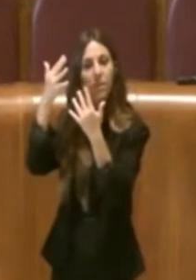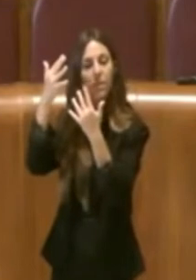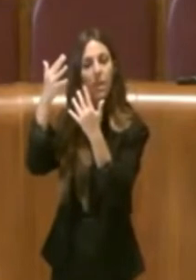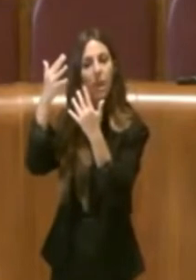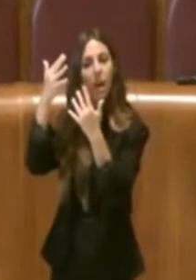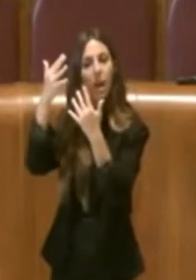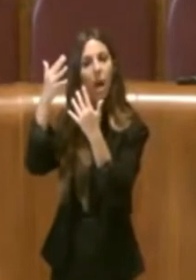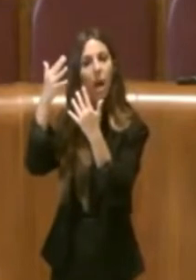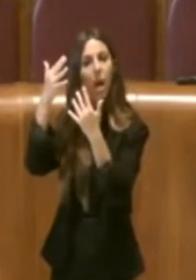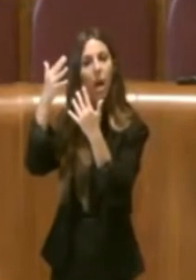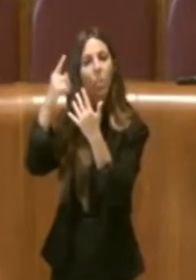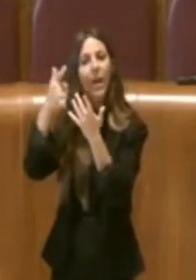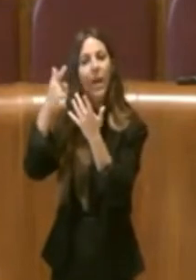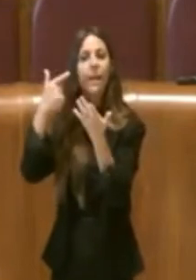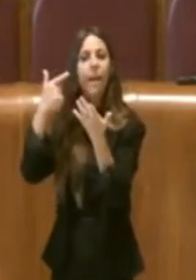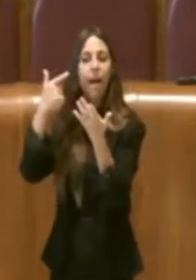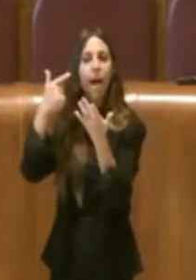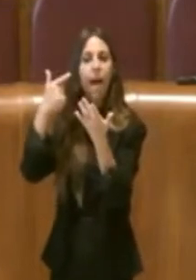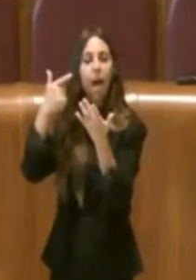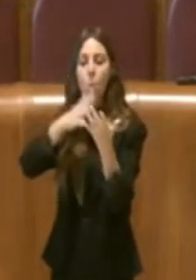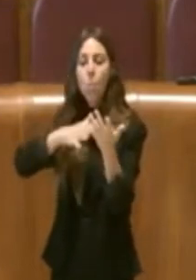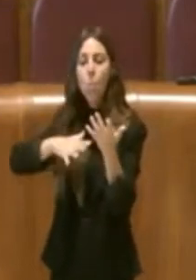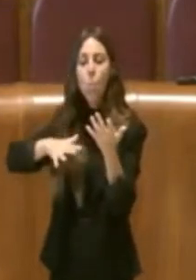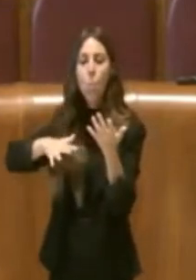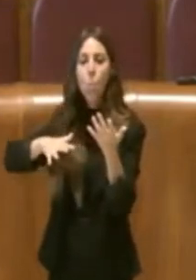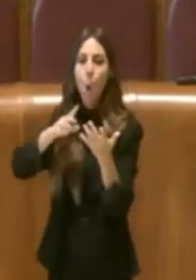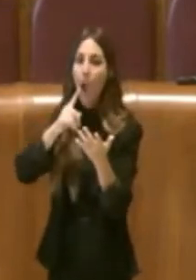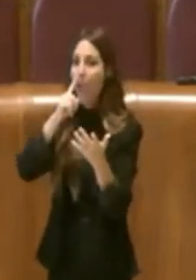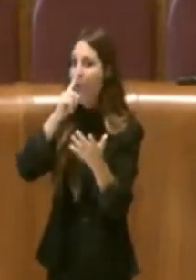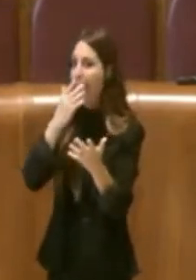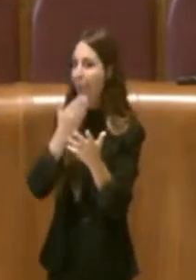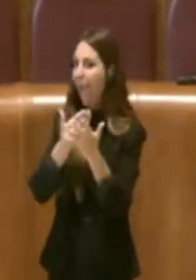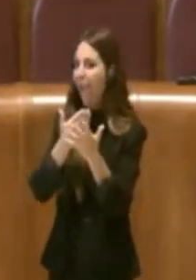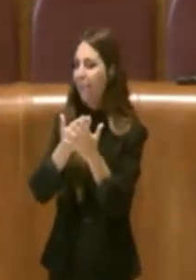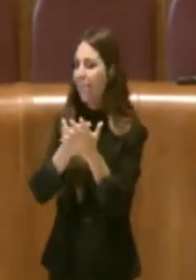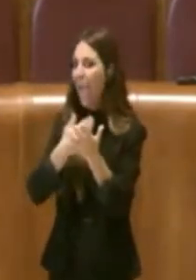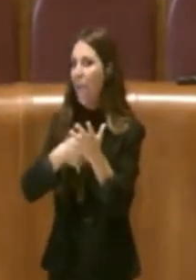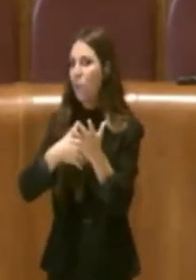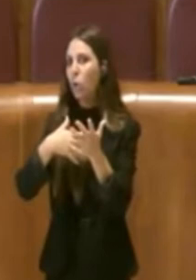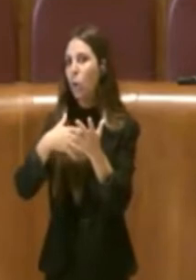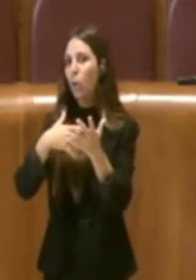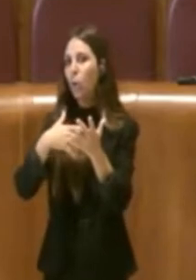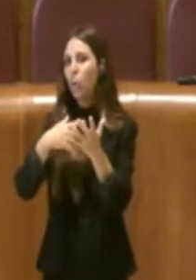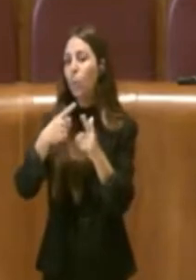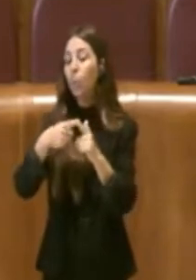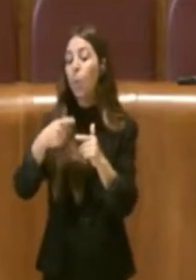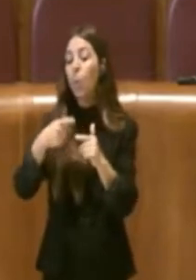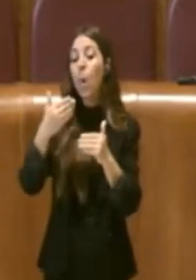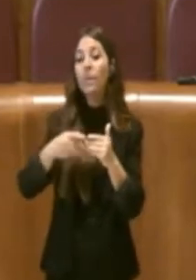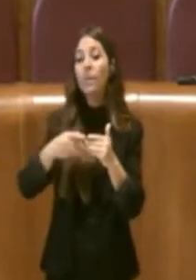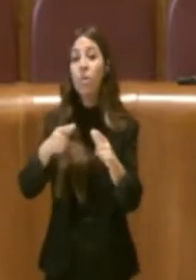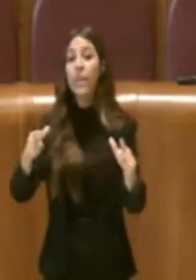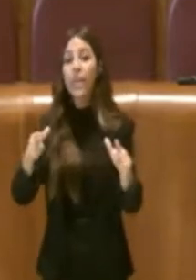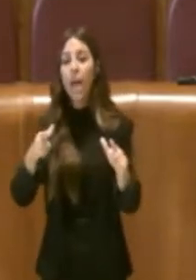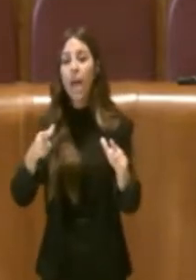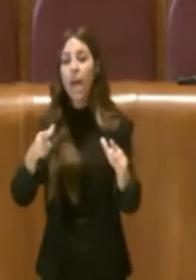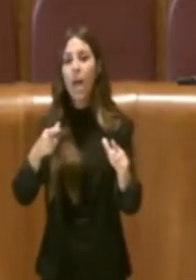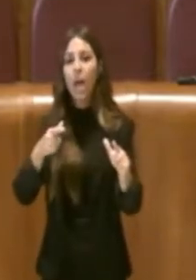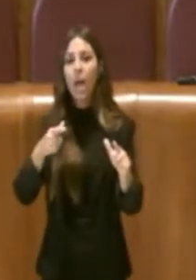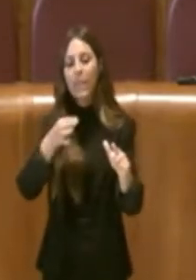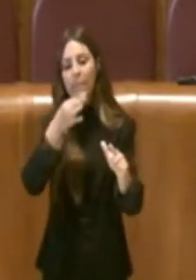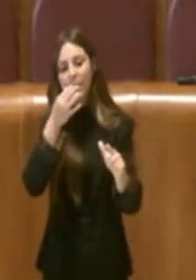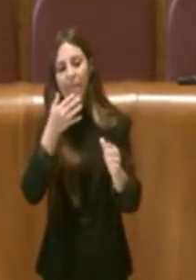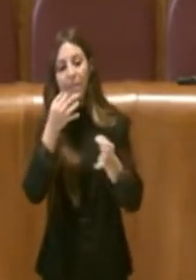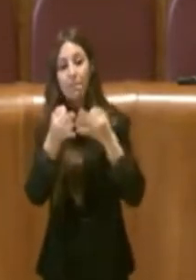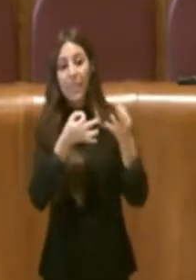il campo più opportuno di individuazione e di delimitazione della città. Non entra nel merito anche